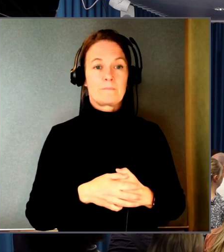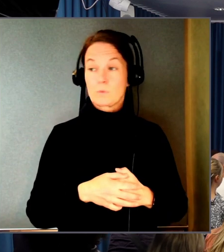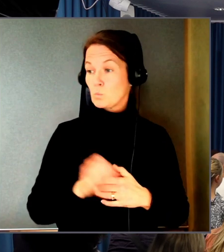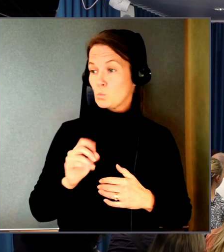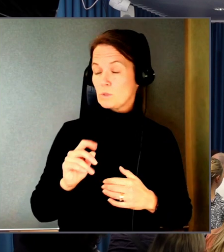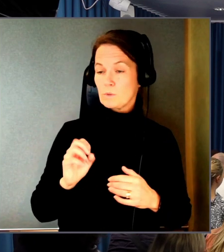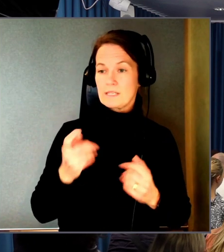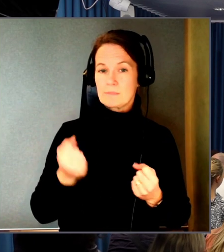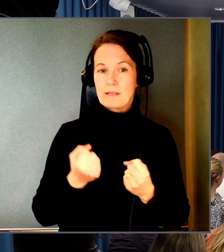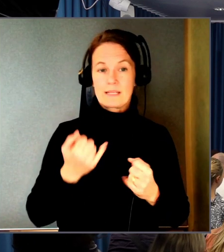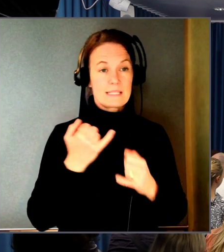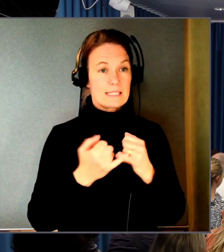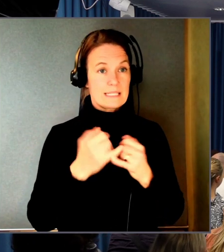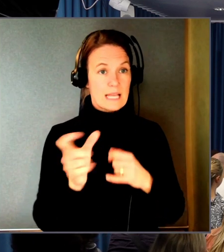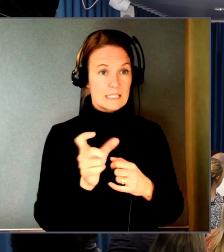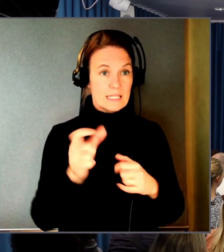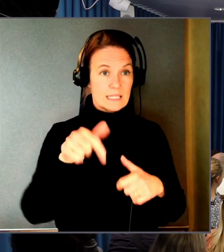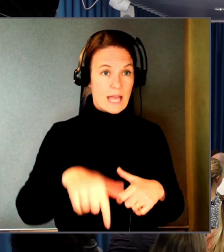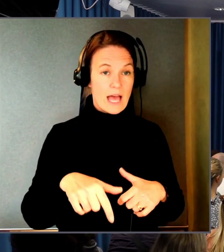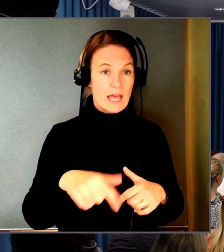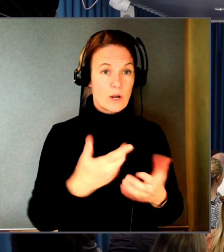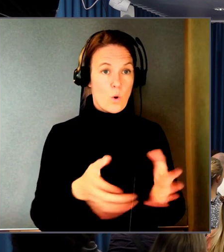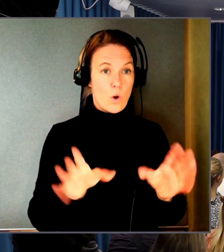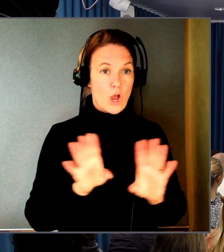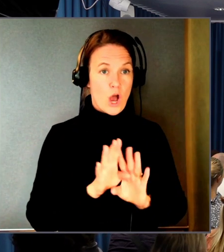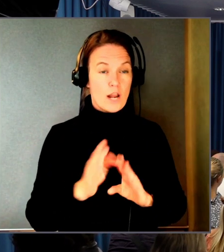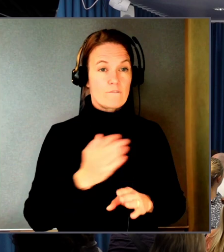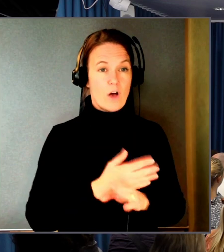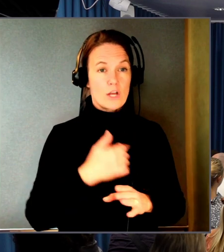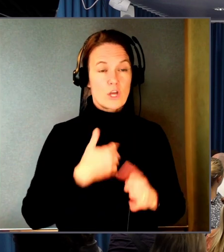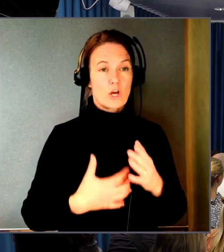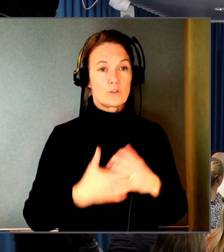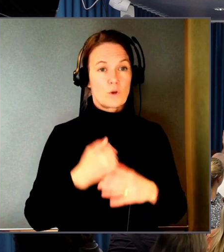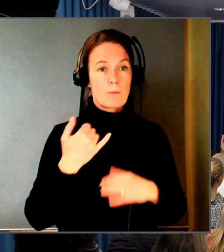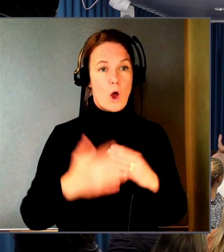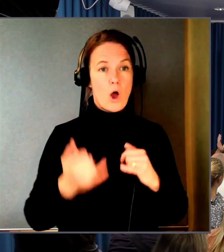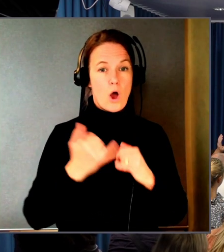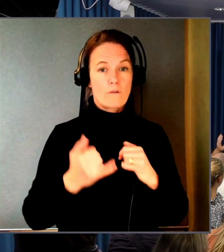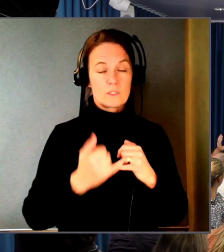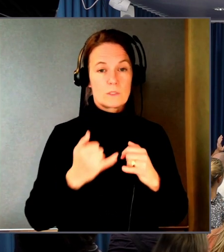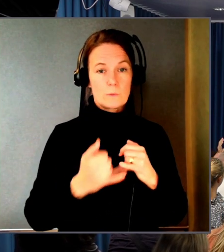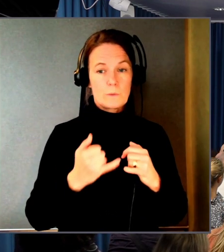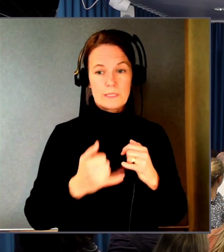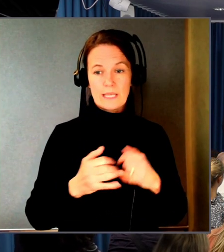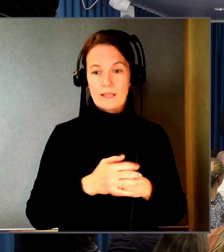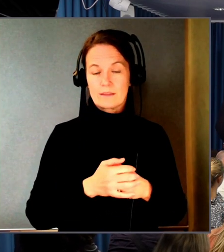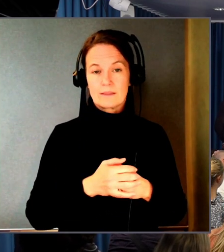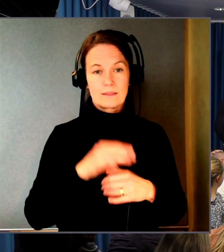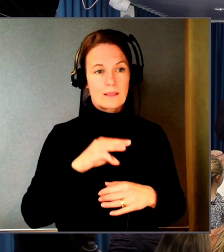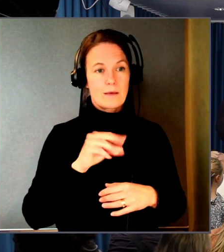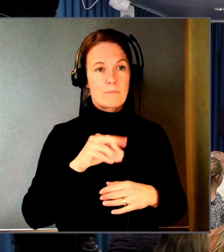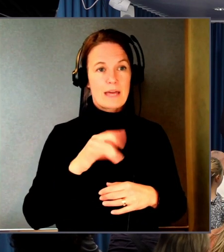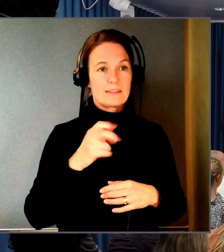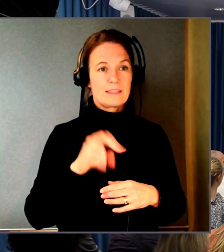Sista chansen här i lokalen då innan jag går in på avslutningspasset. Martin tog den.